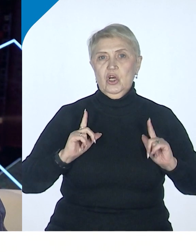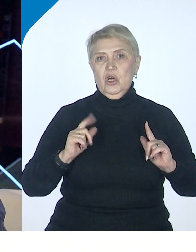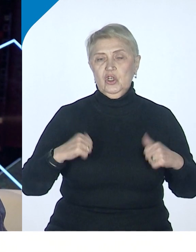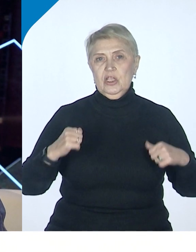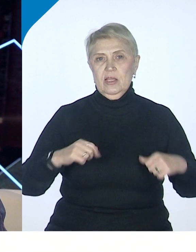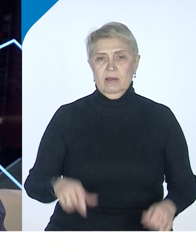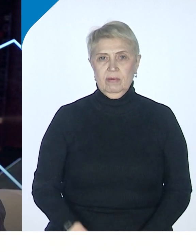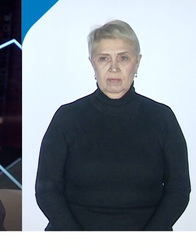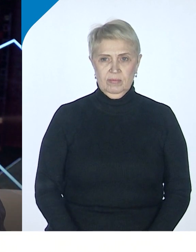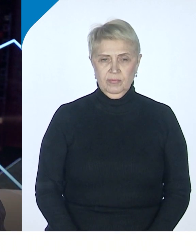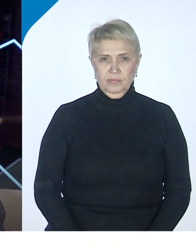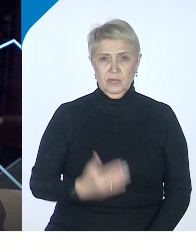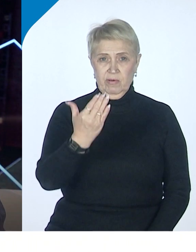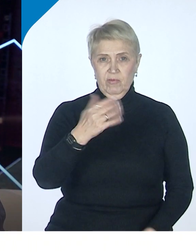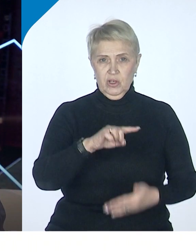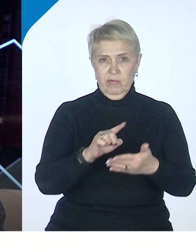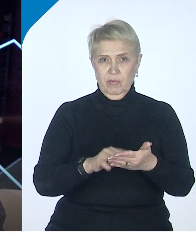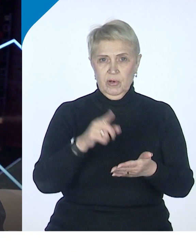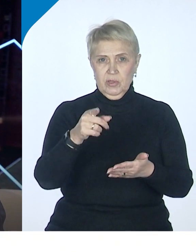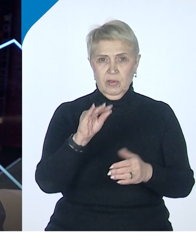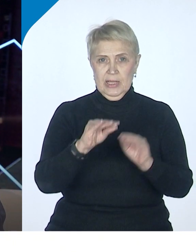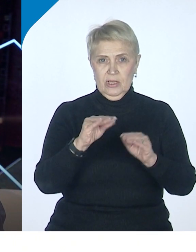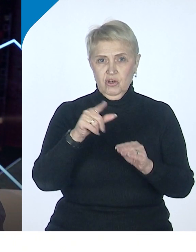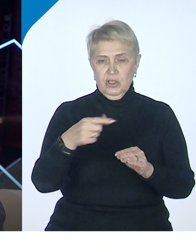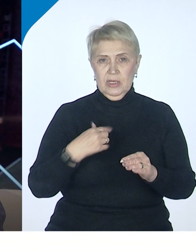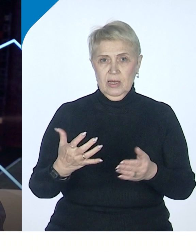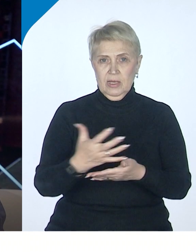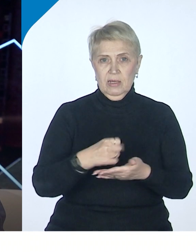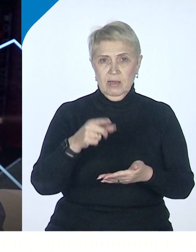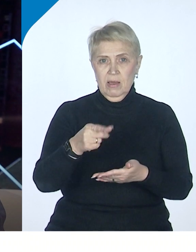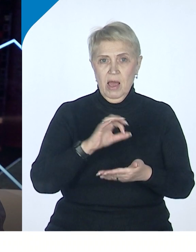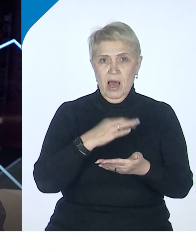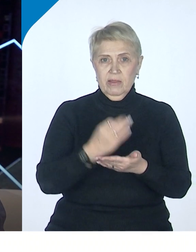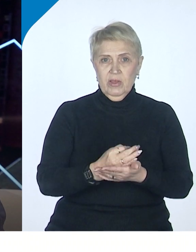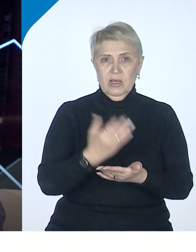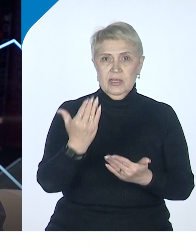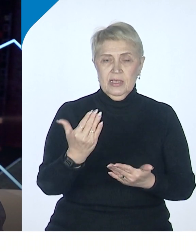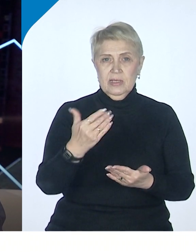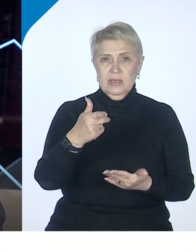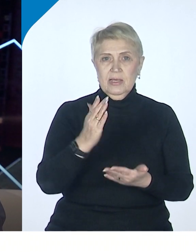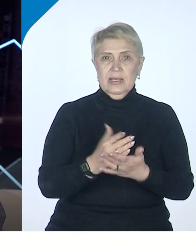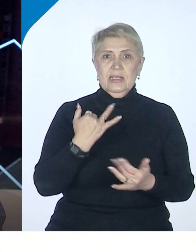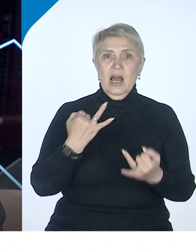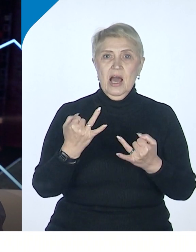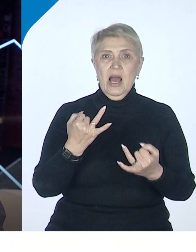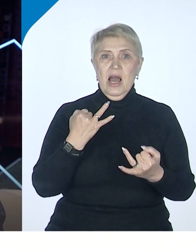– Знаете, вот в вашем вопросе содержится ответ, потому что здесь ключевое слово – разговоры.